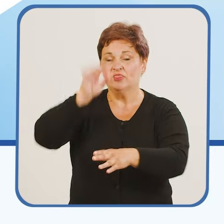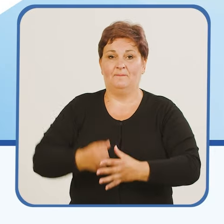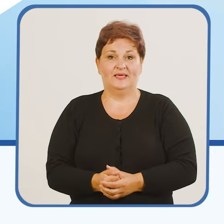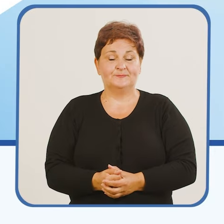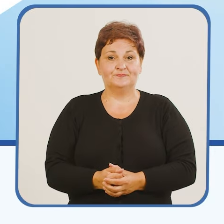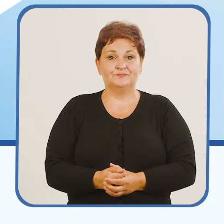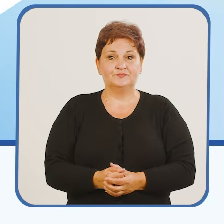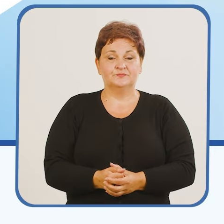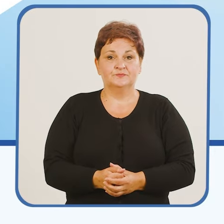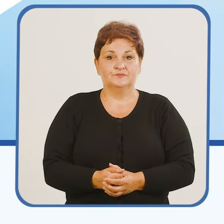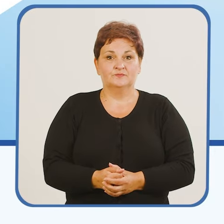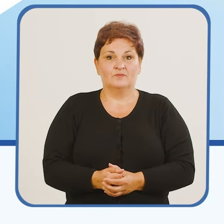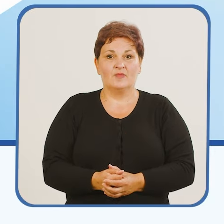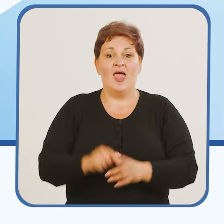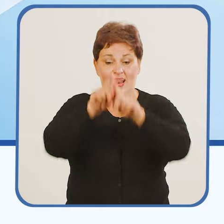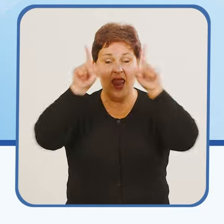za odabir.